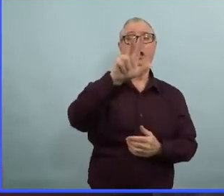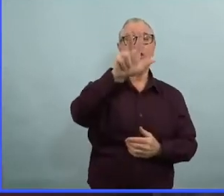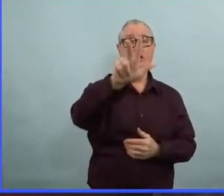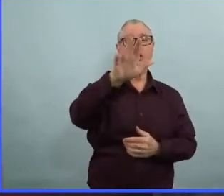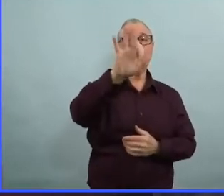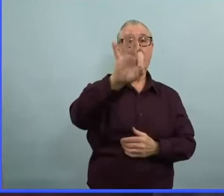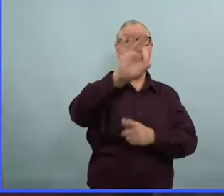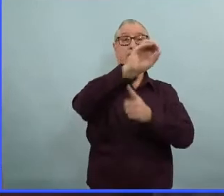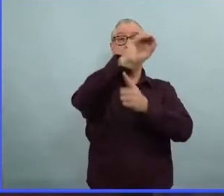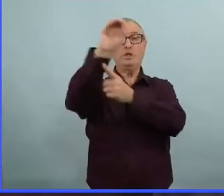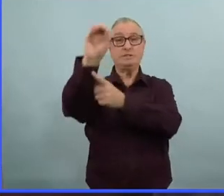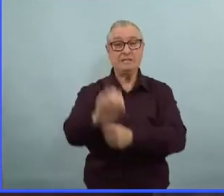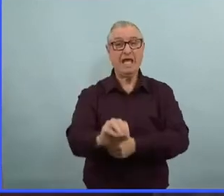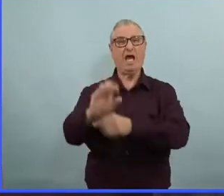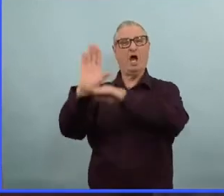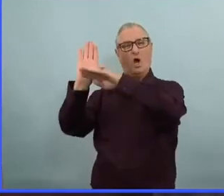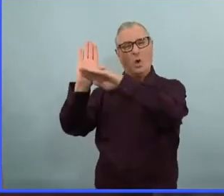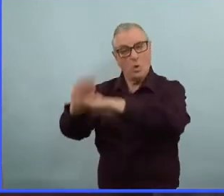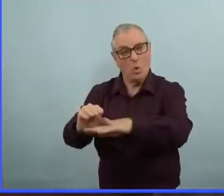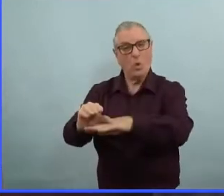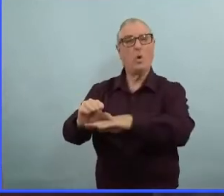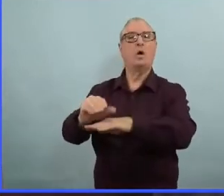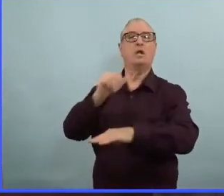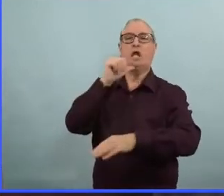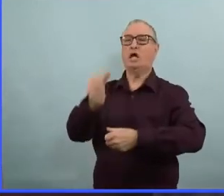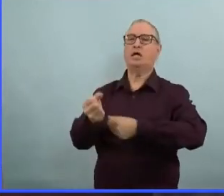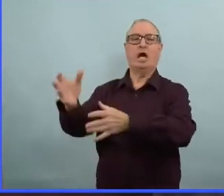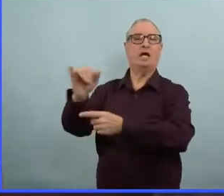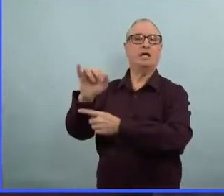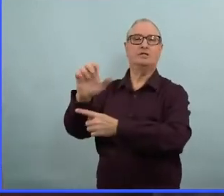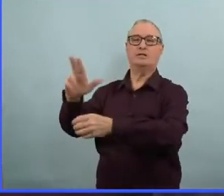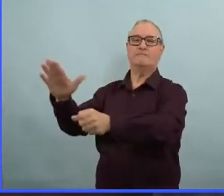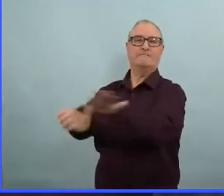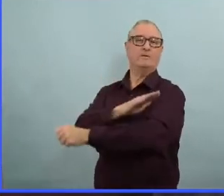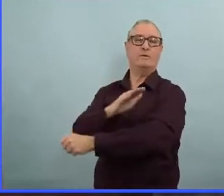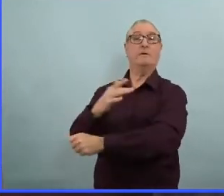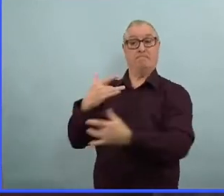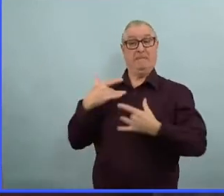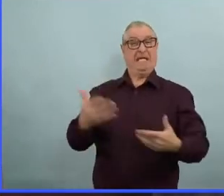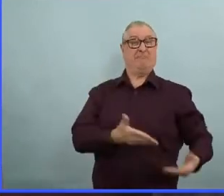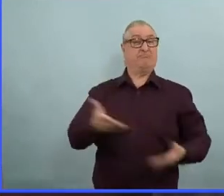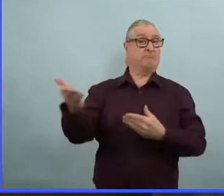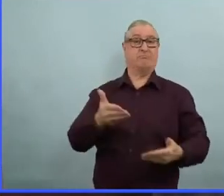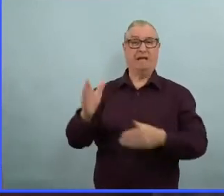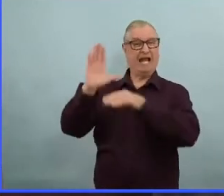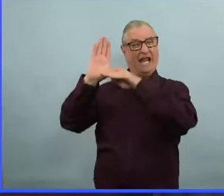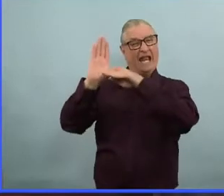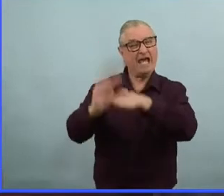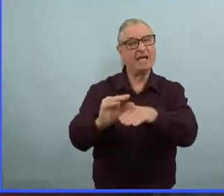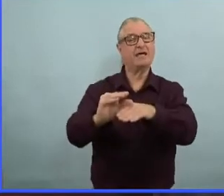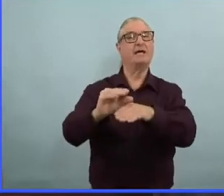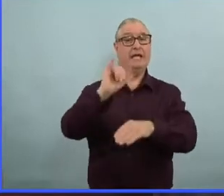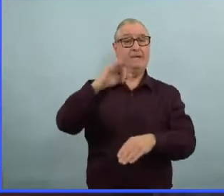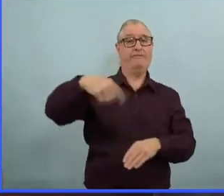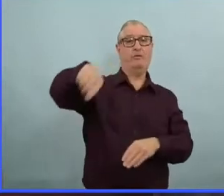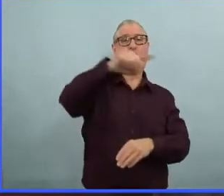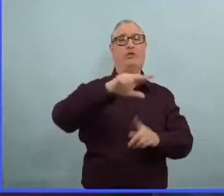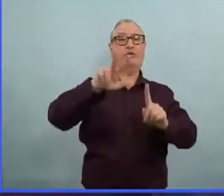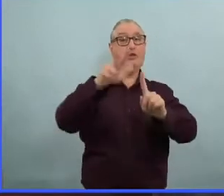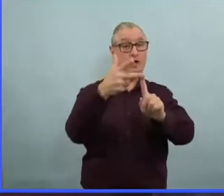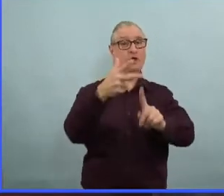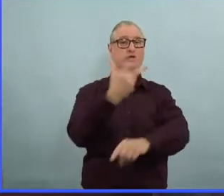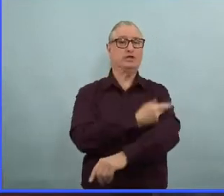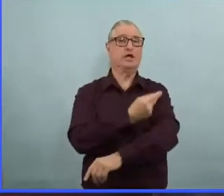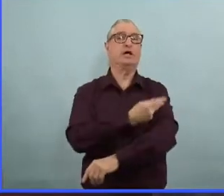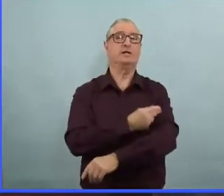qui ont fait des sacrifices personnels, financiers et autres et qui en plus ont fait ce qu'il fallait en se faisant vacciner et en respectant